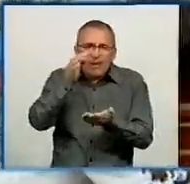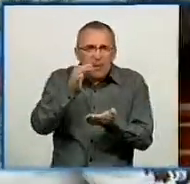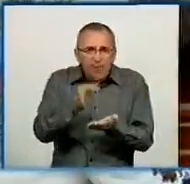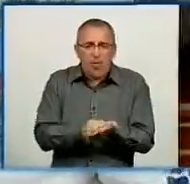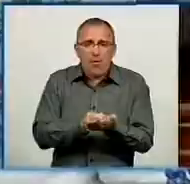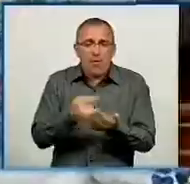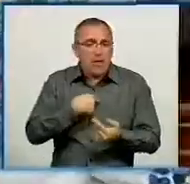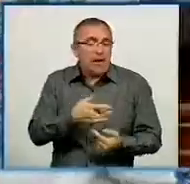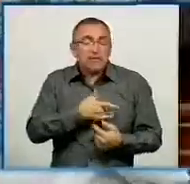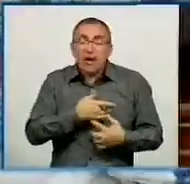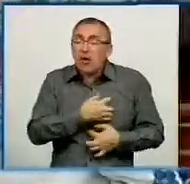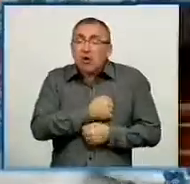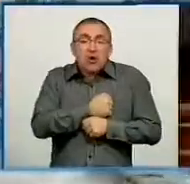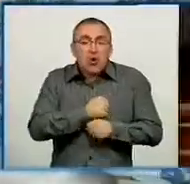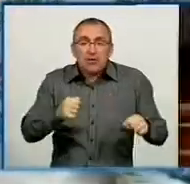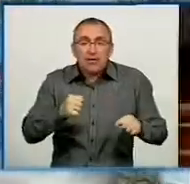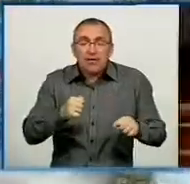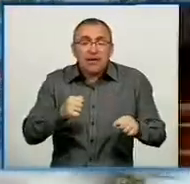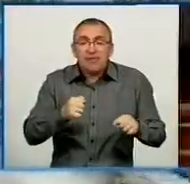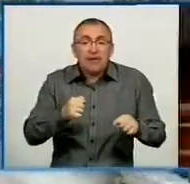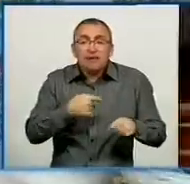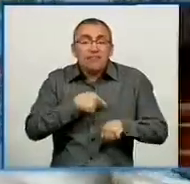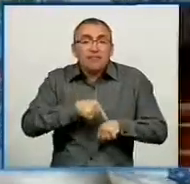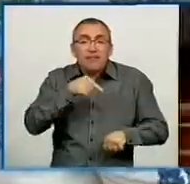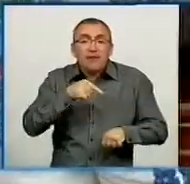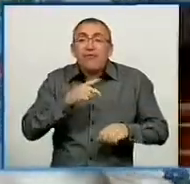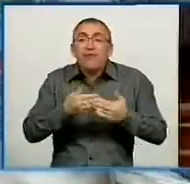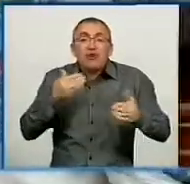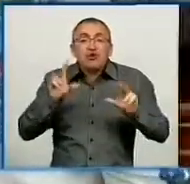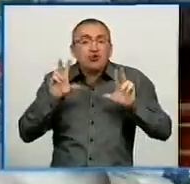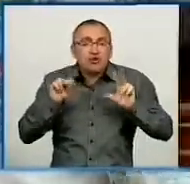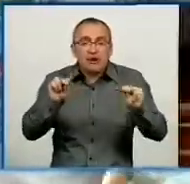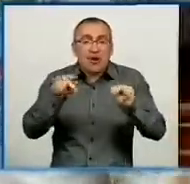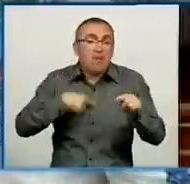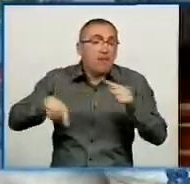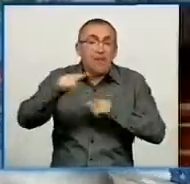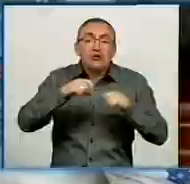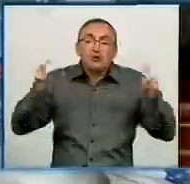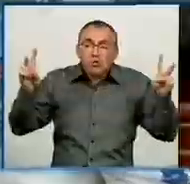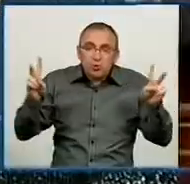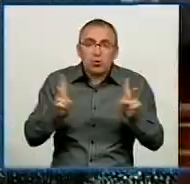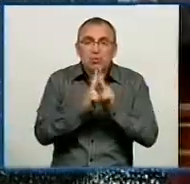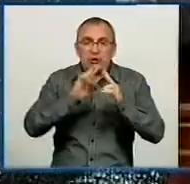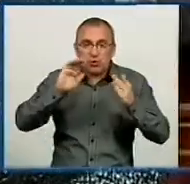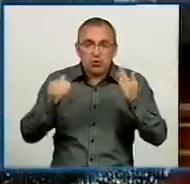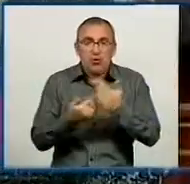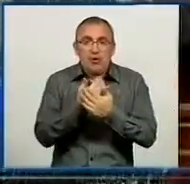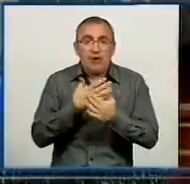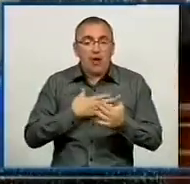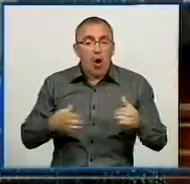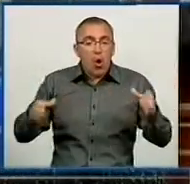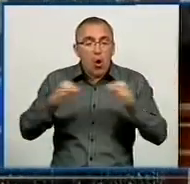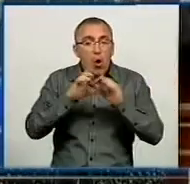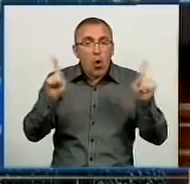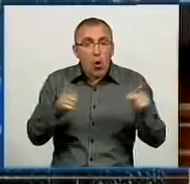У мене сьогодні серце розривається, знаєте, крається, розривається від щастя, від того, що ми всі зустрілися знову. Наш хоровий колектив